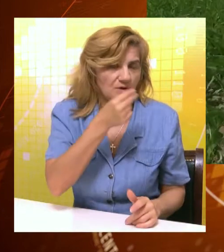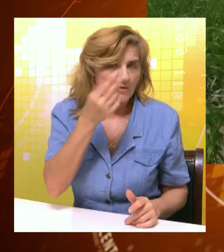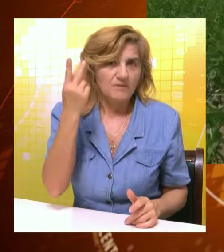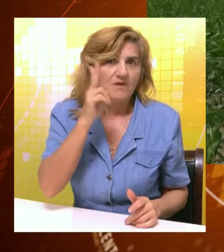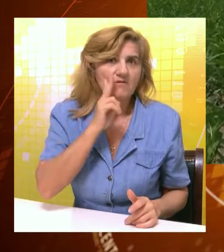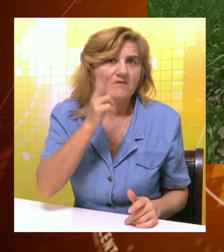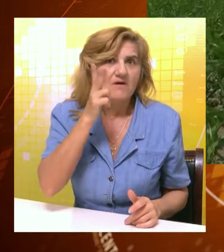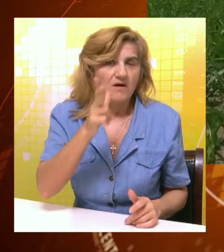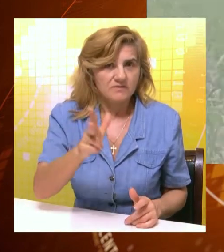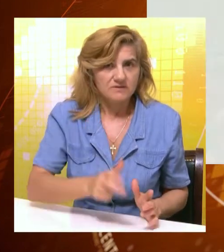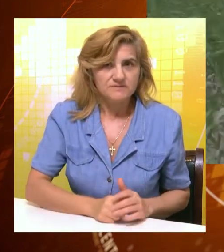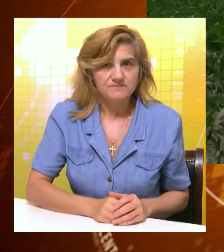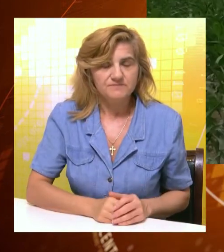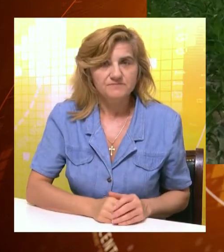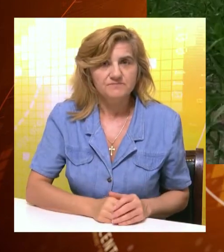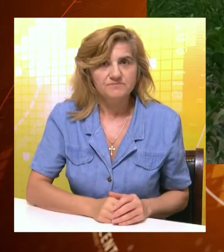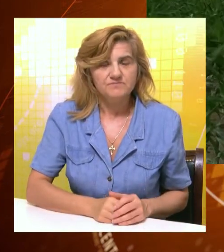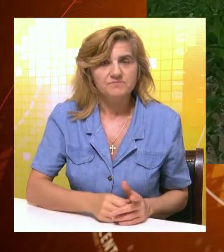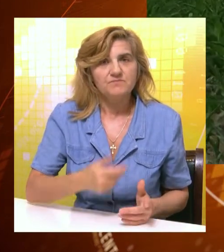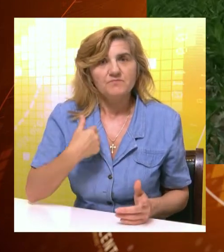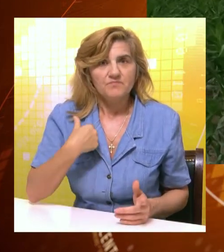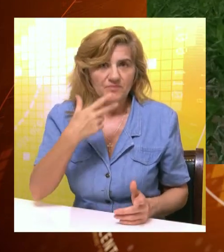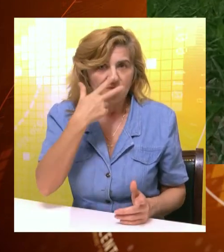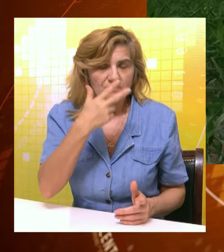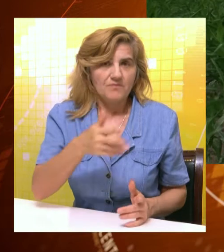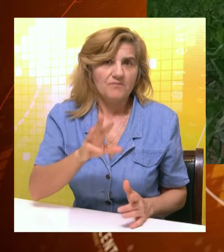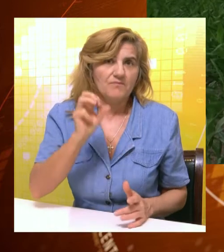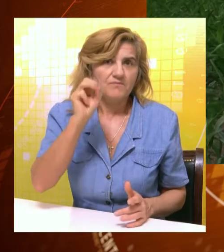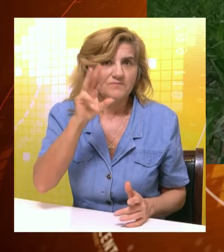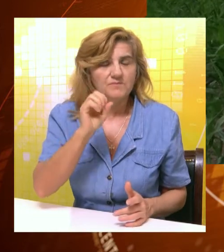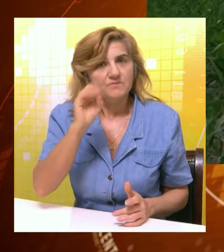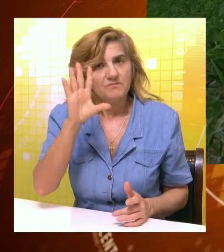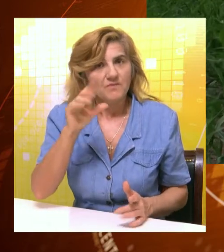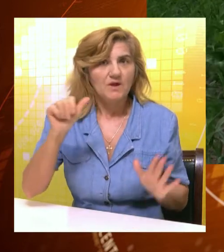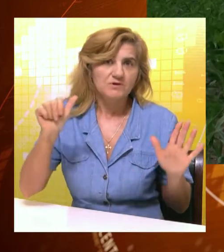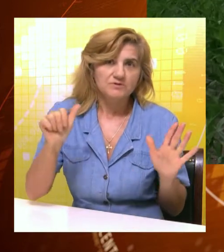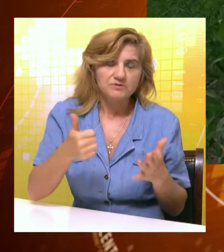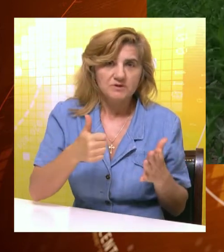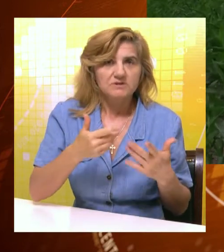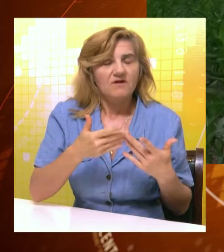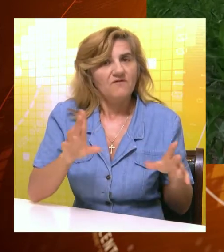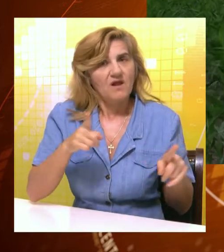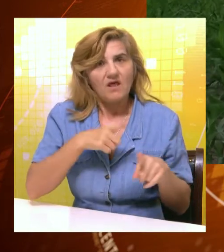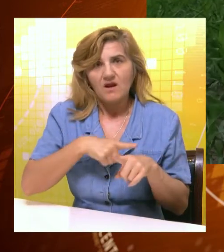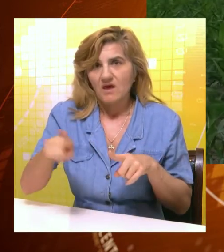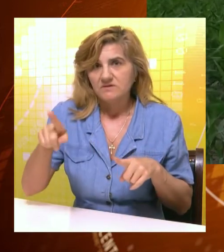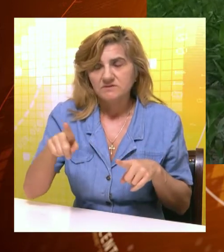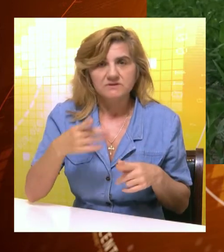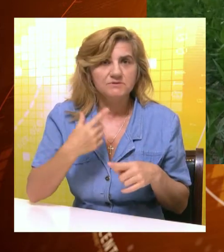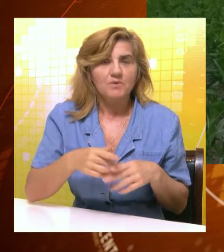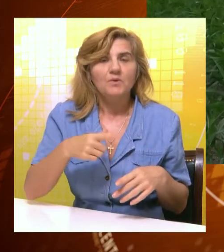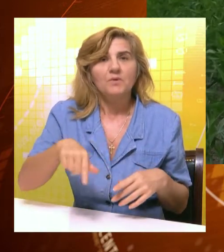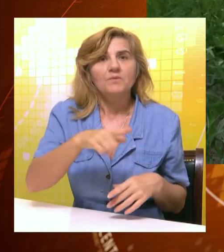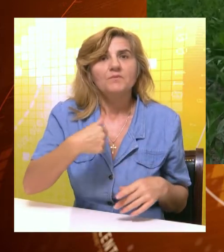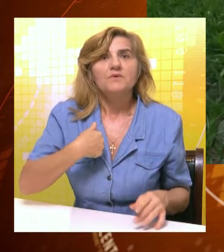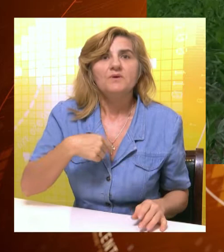tj. pre 2-3 dana je počeo. To se tiče pomenuti godina, znači 14, 15 i 16, velike su razlike jer